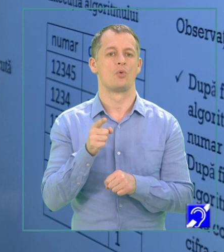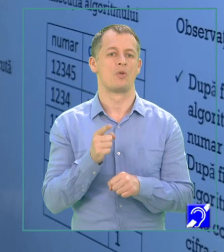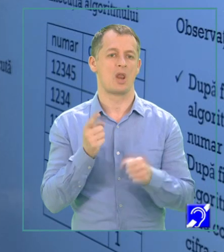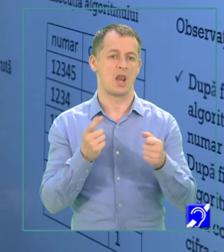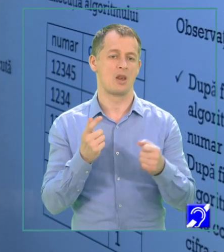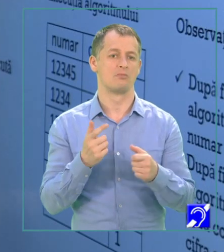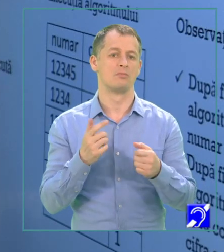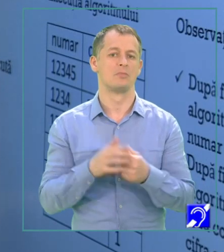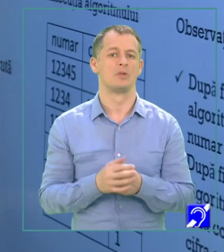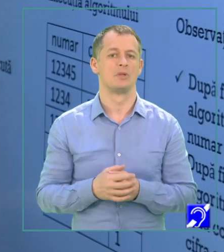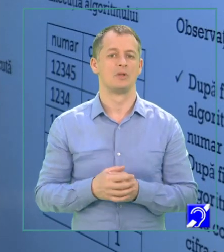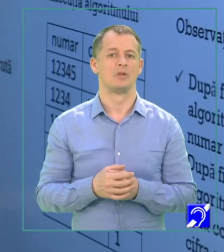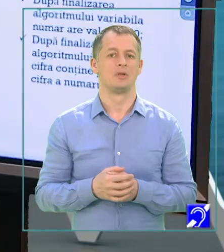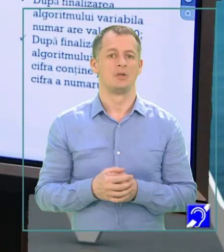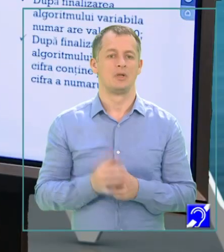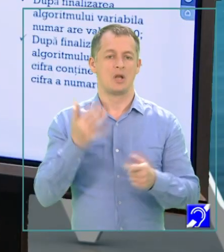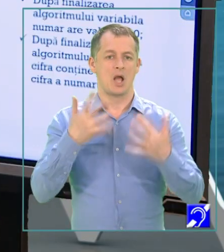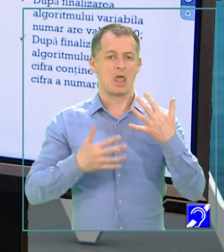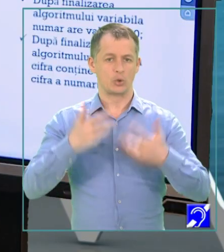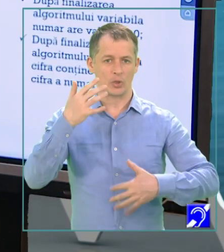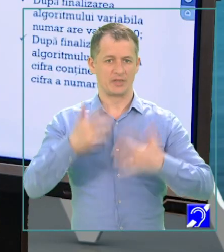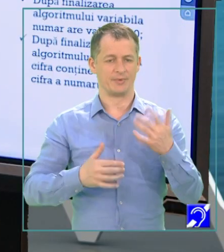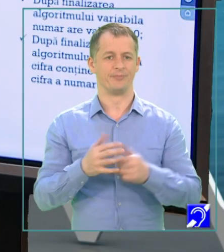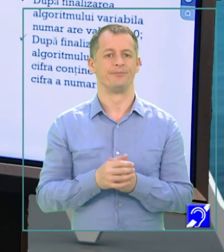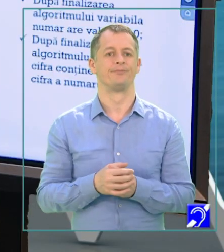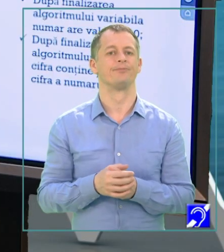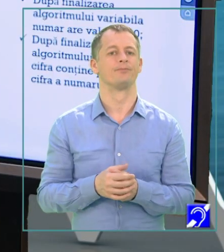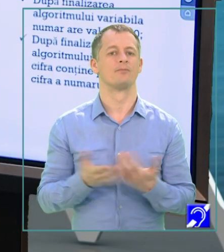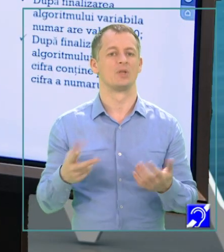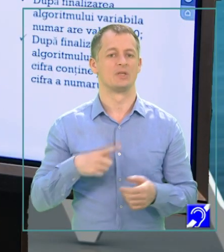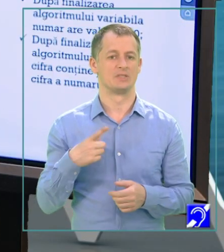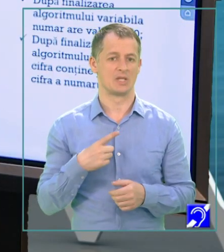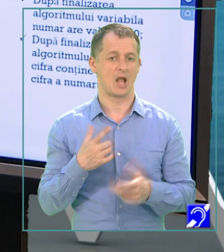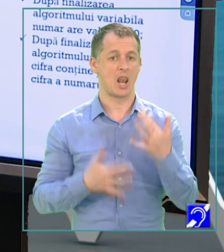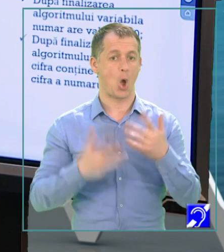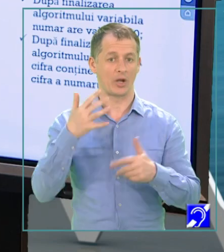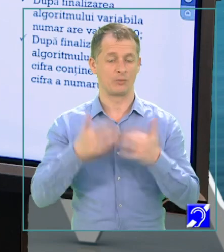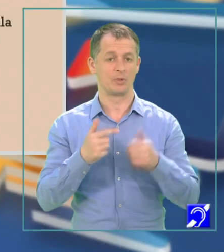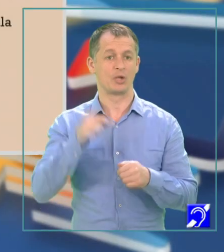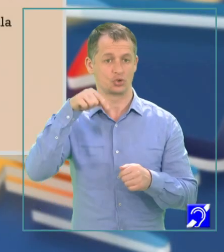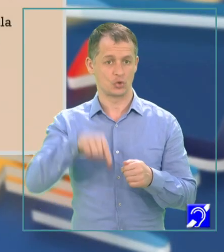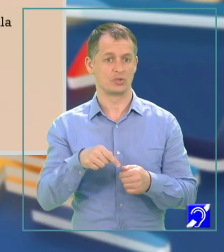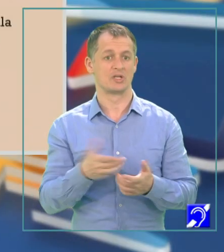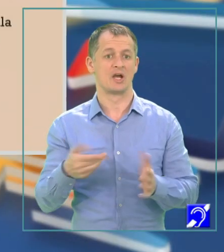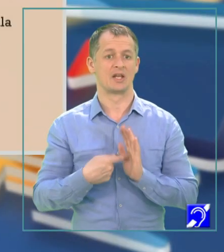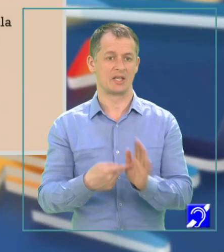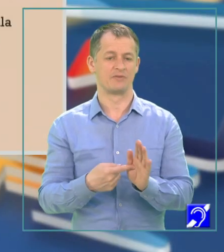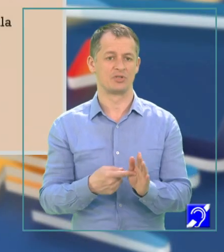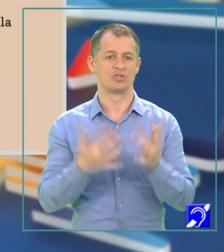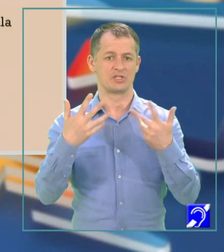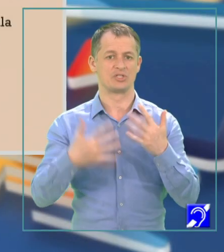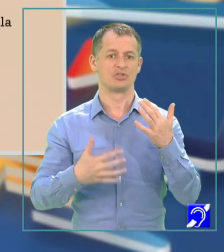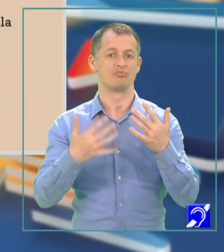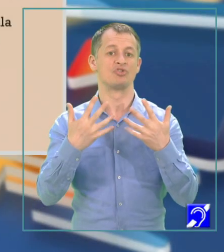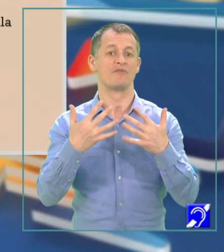exemplu de algoritm iterativ care operează asupra cifrelor unui număr, este algoritmul de mai jos, care afișează cifrele unui număr.